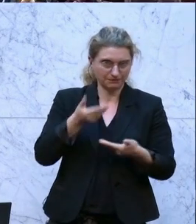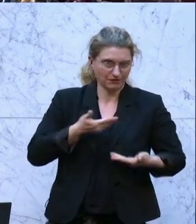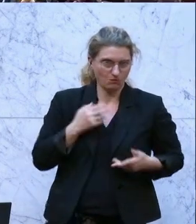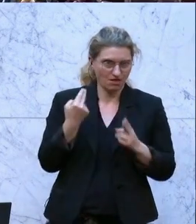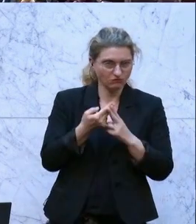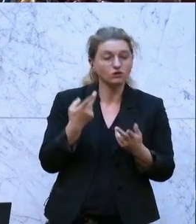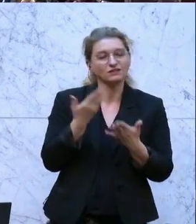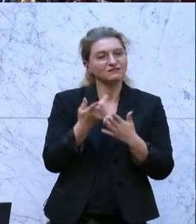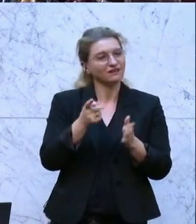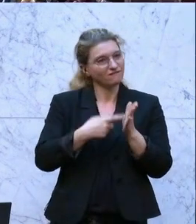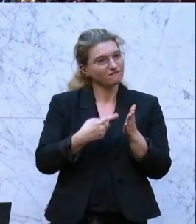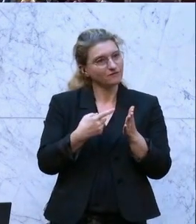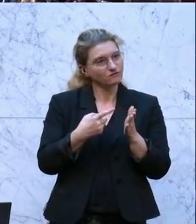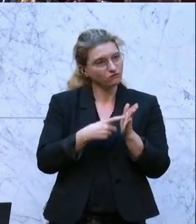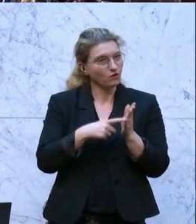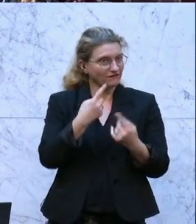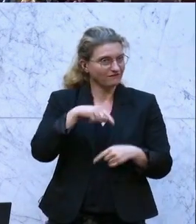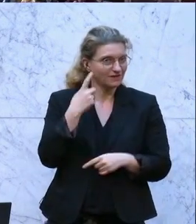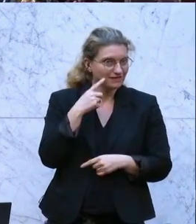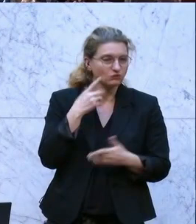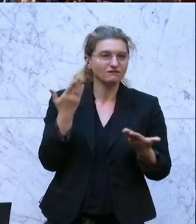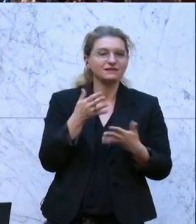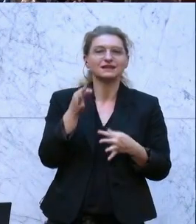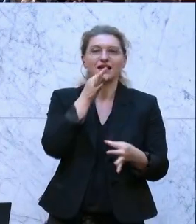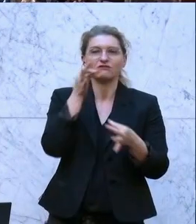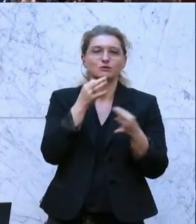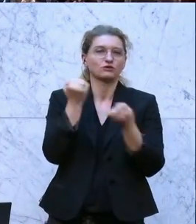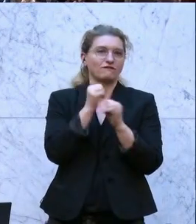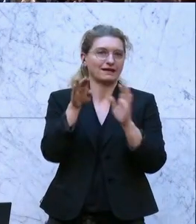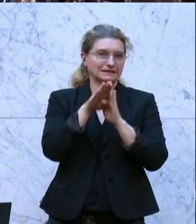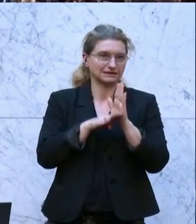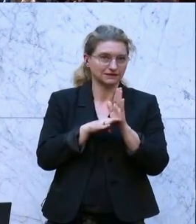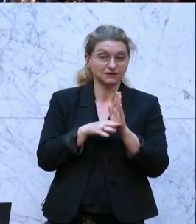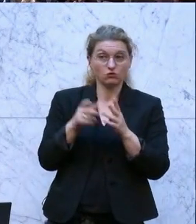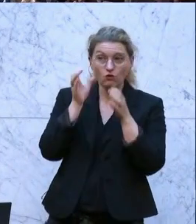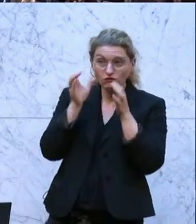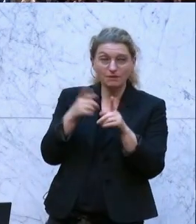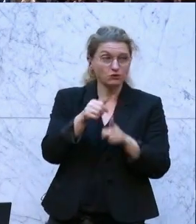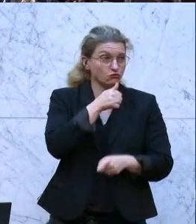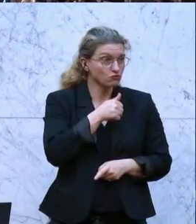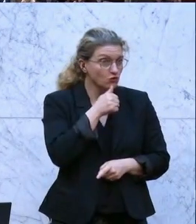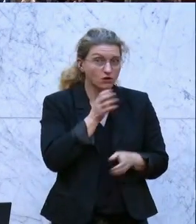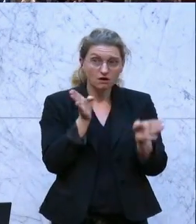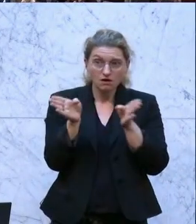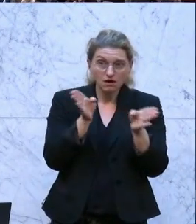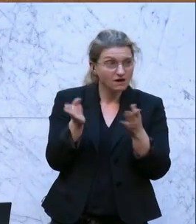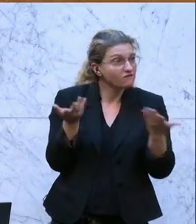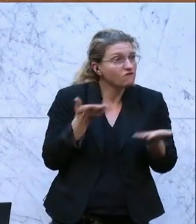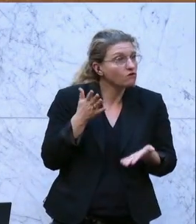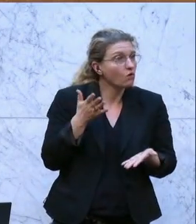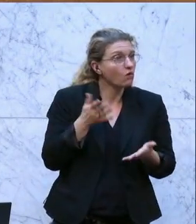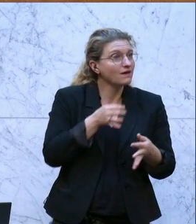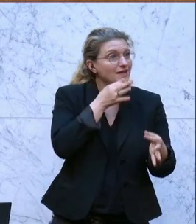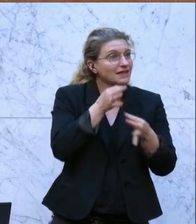weiterhin als NEOS das Informationsfreiheitsgesetz. ÖVP und Grüne, wo bleibt das versprochene